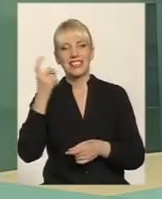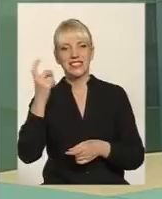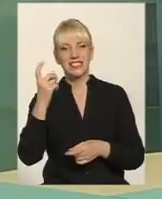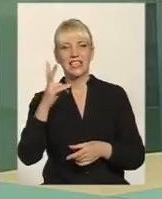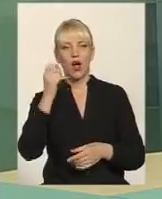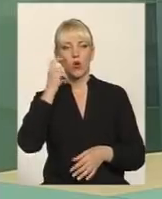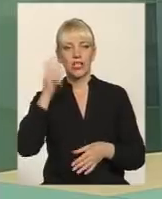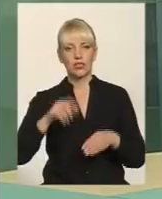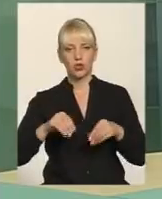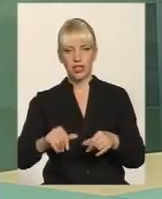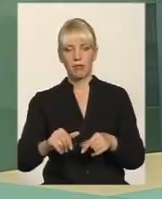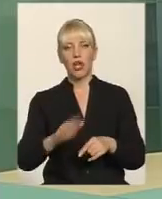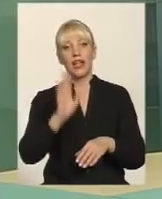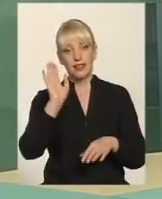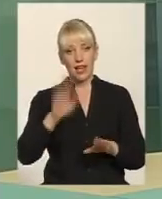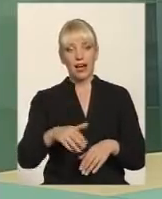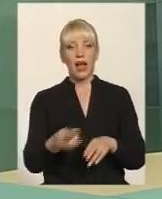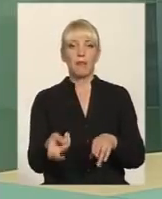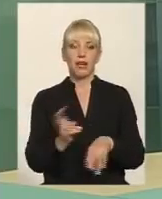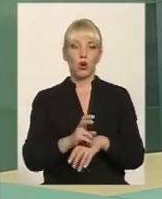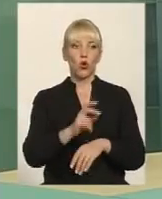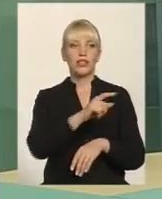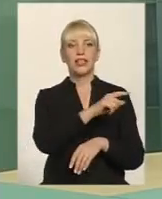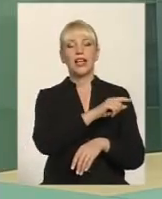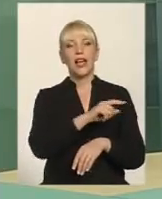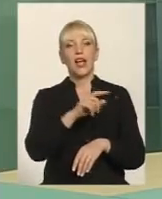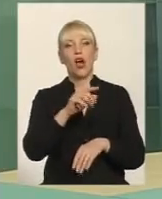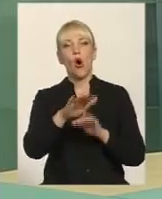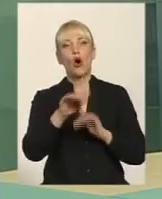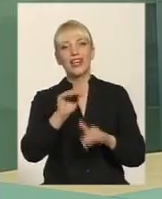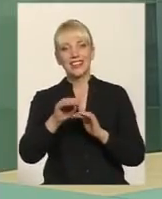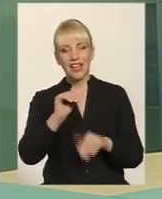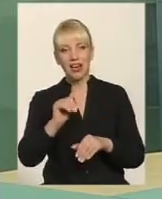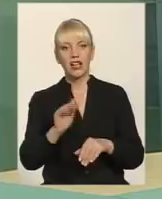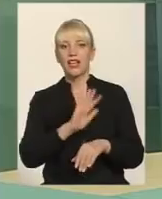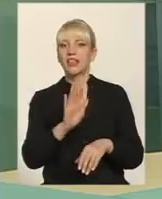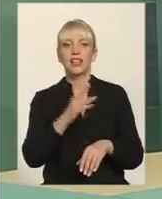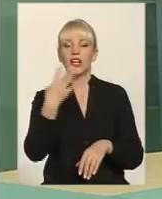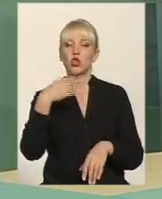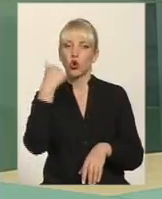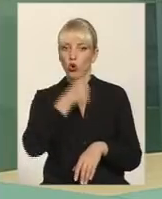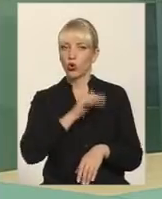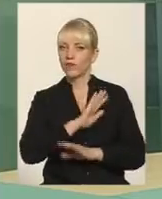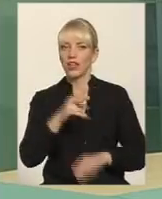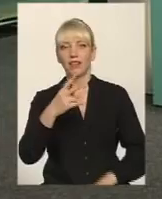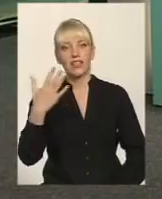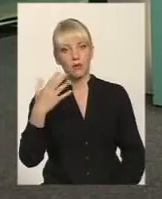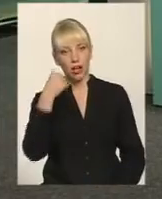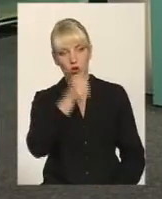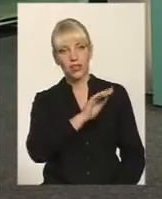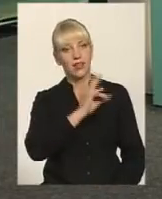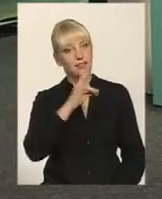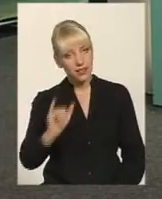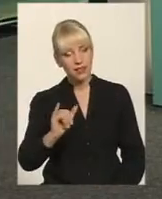орендує, і орендує не на 49 років, і не на 25 років. Іноземець має орендувати на 2-3 роки,